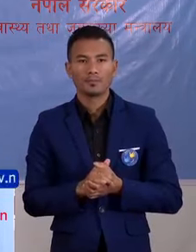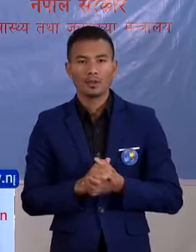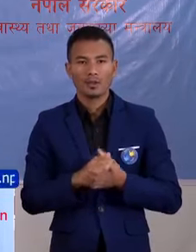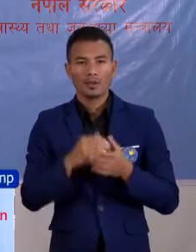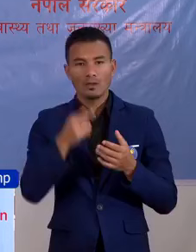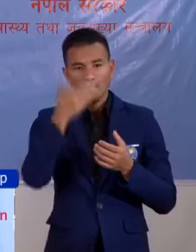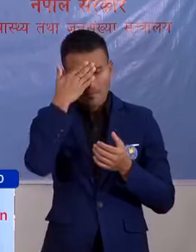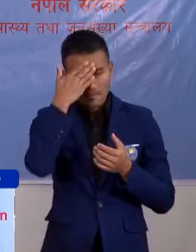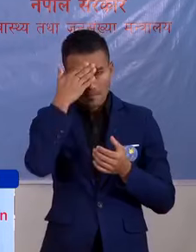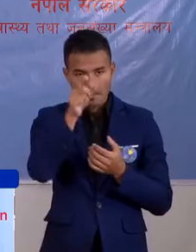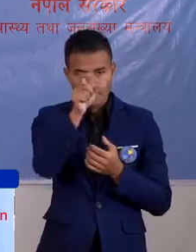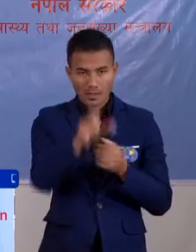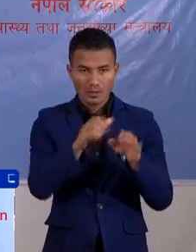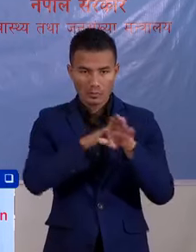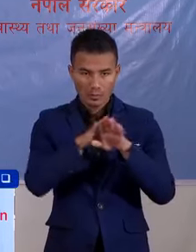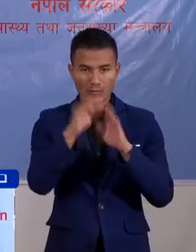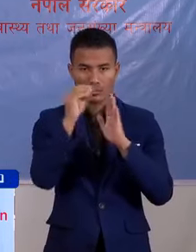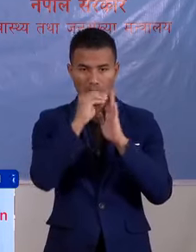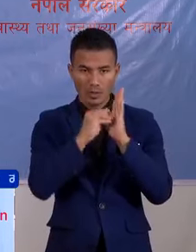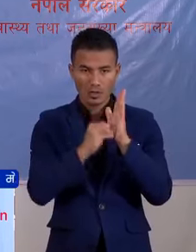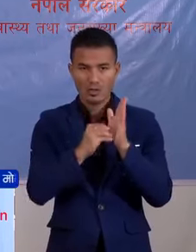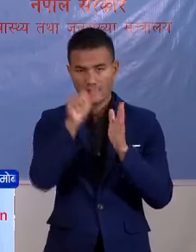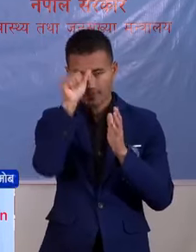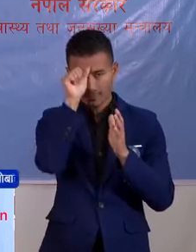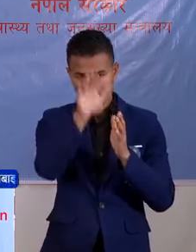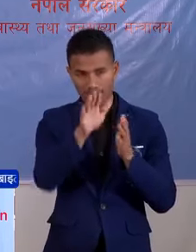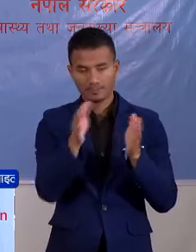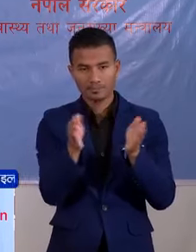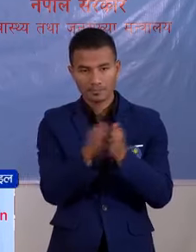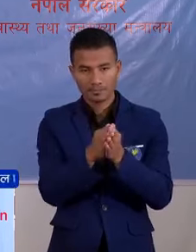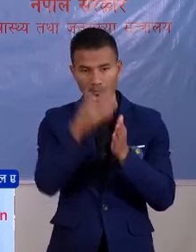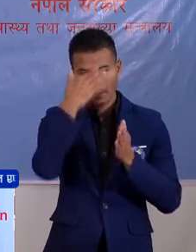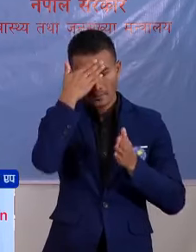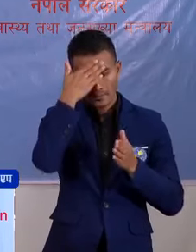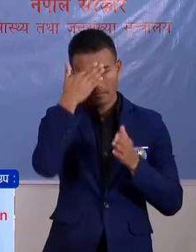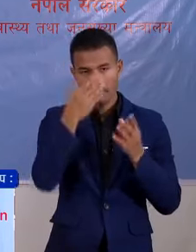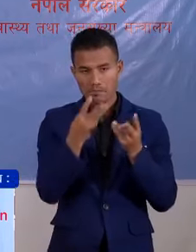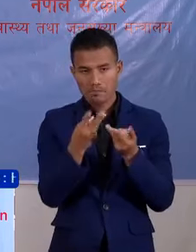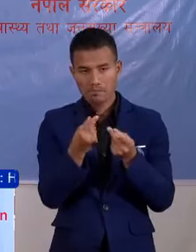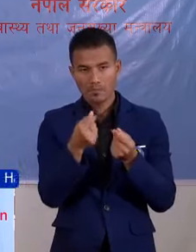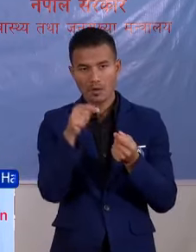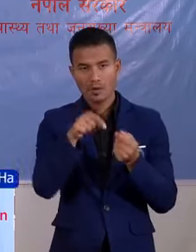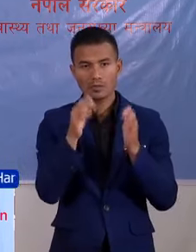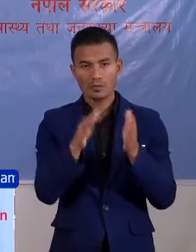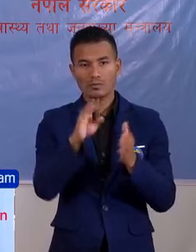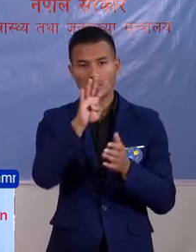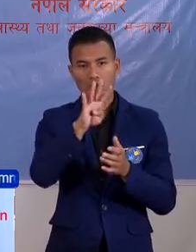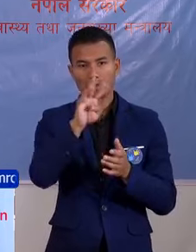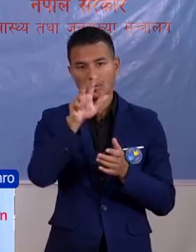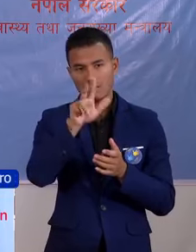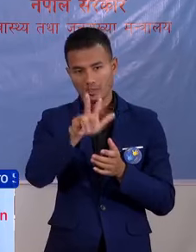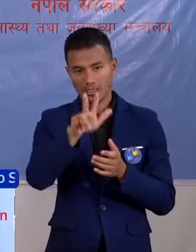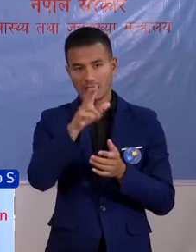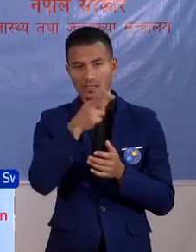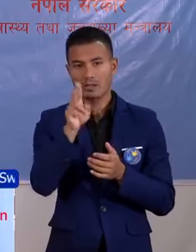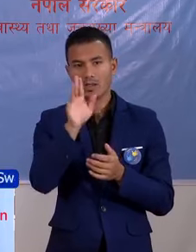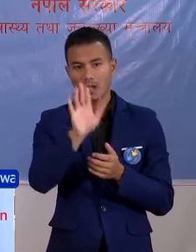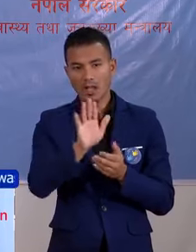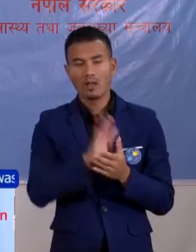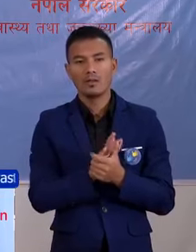संक्रमीत ब्यक्ति हरको बिवरन दिना चाहां छो कूल संक्रमीत को संख्या आलसम्मा 48 छा